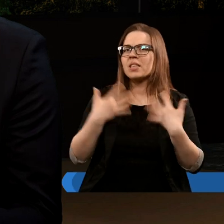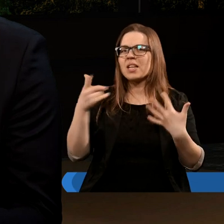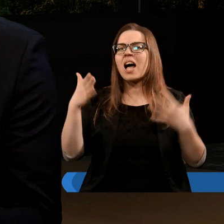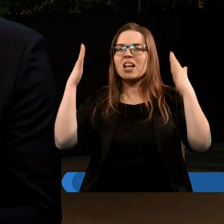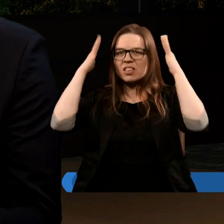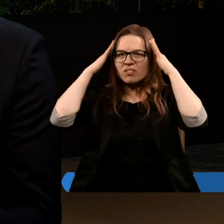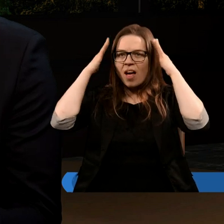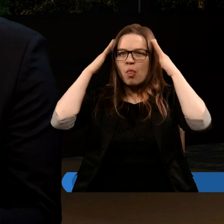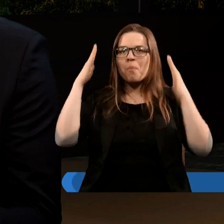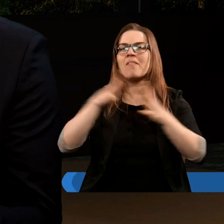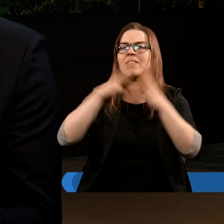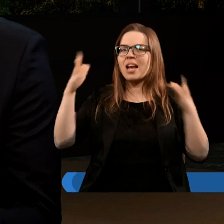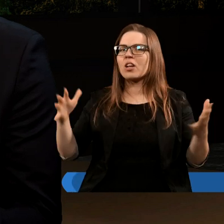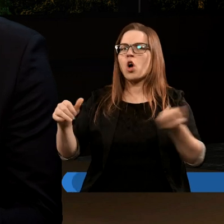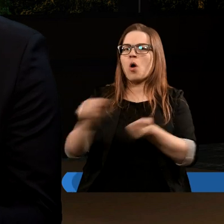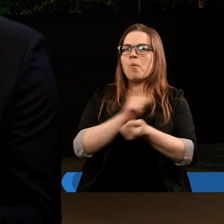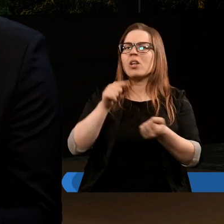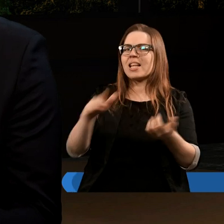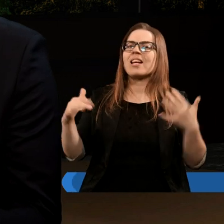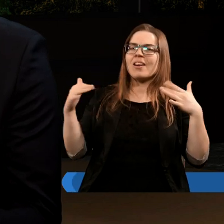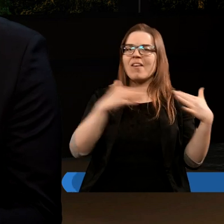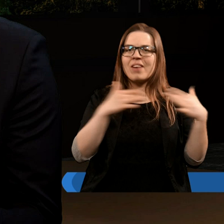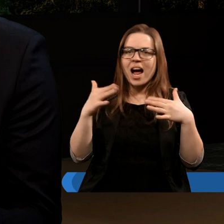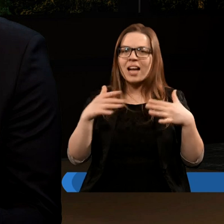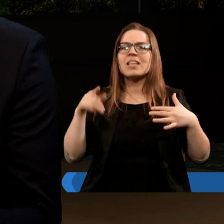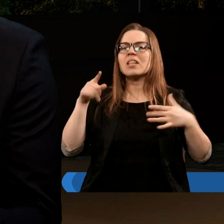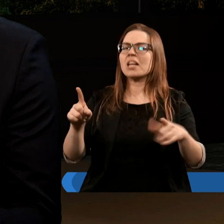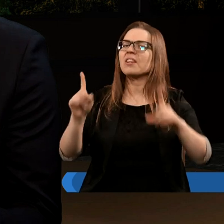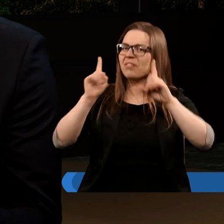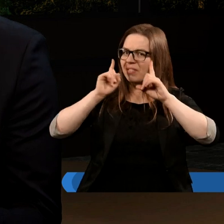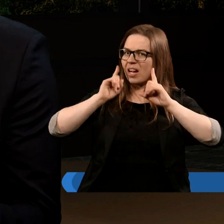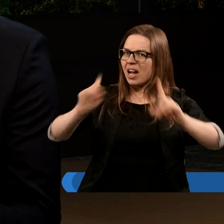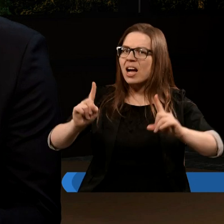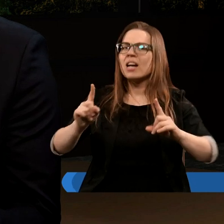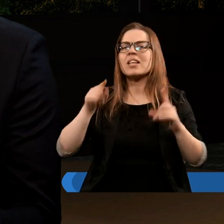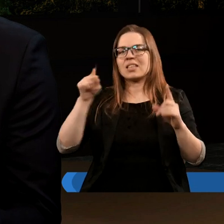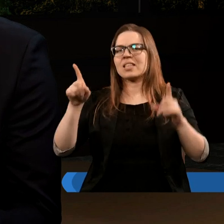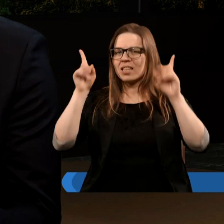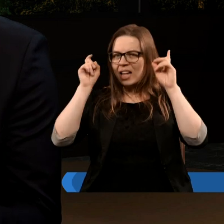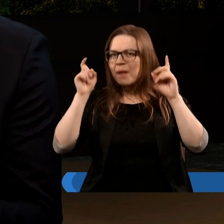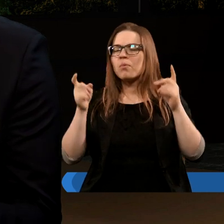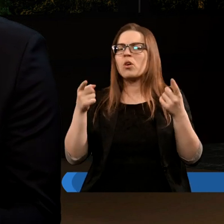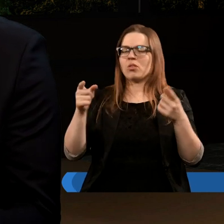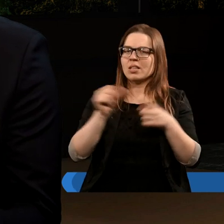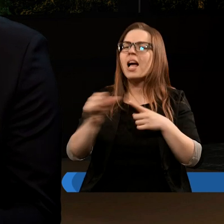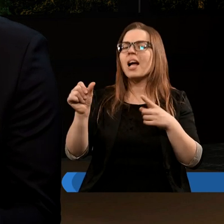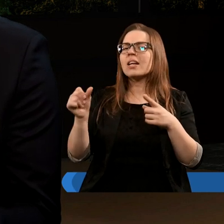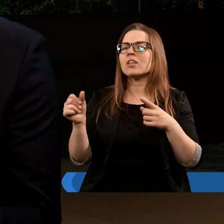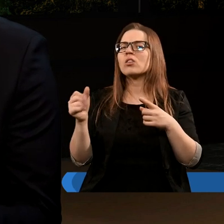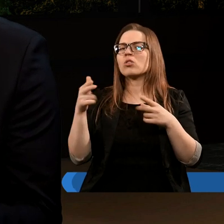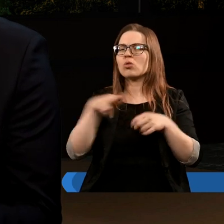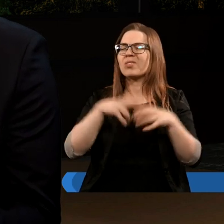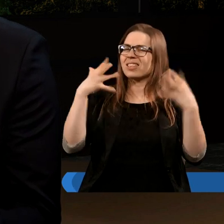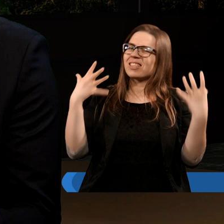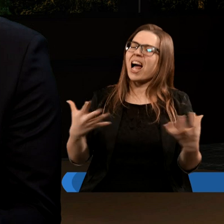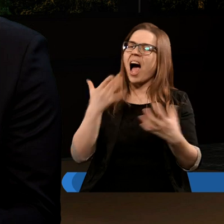świadomość wielkiego boju, tej walki, sił ciemności i tego, że faktycznie są demony, jest diabeł, który